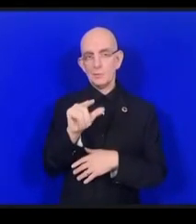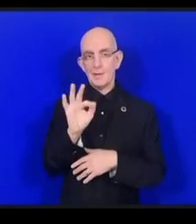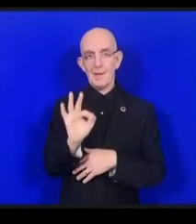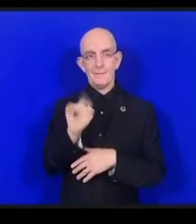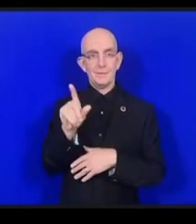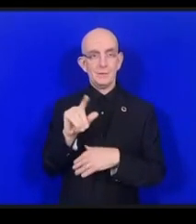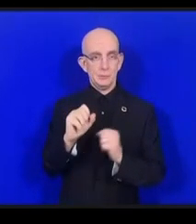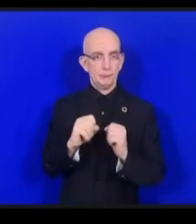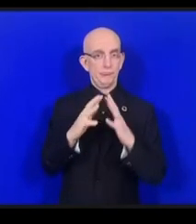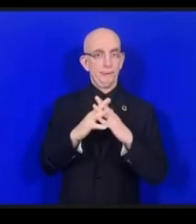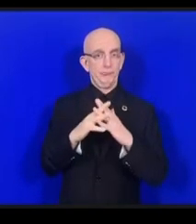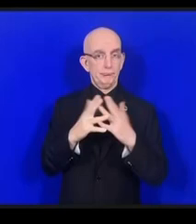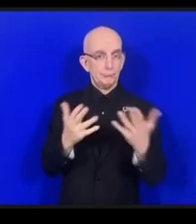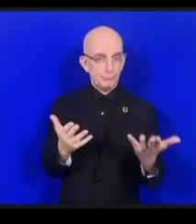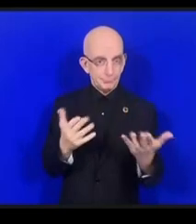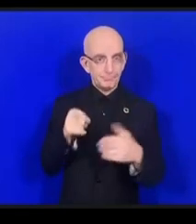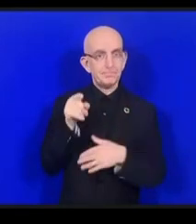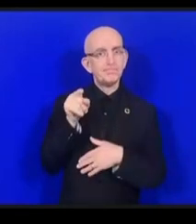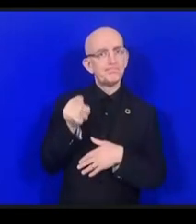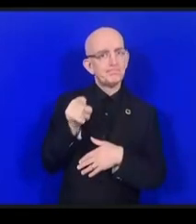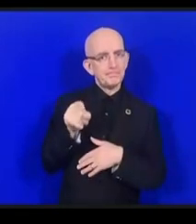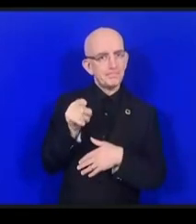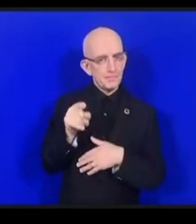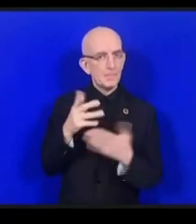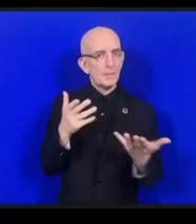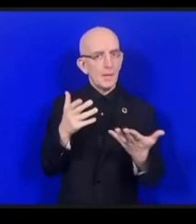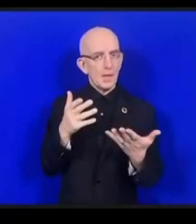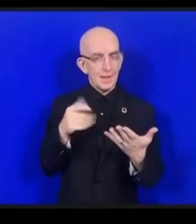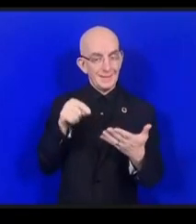Autant que je sache, vous travaillez